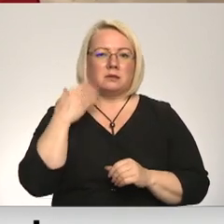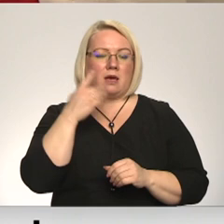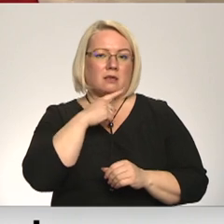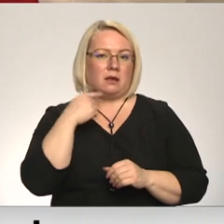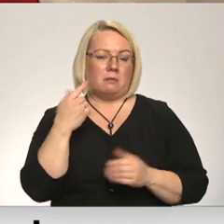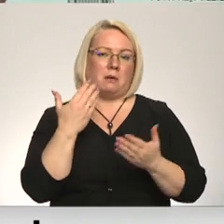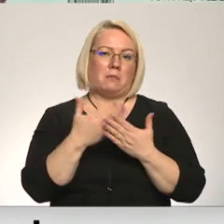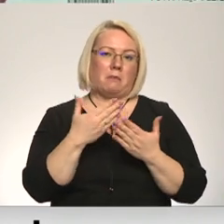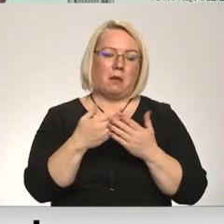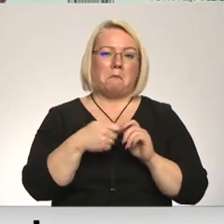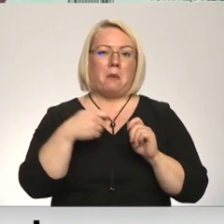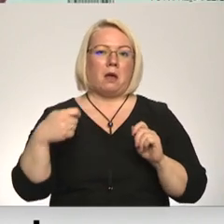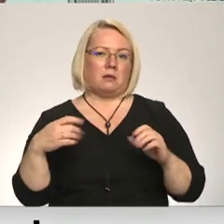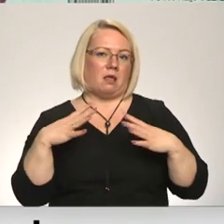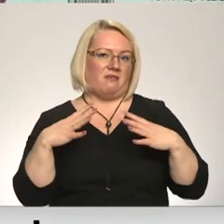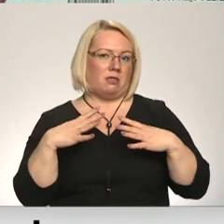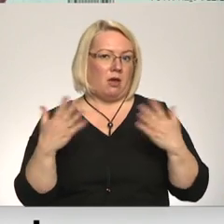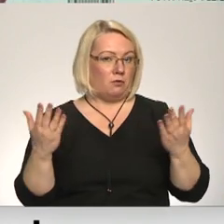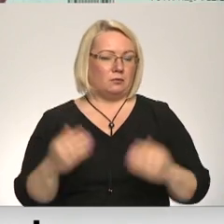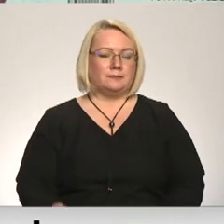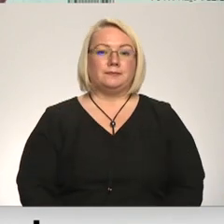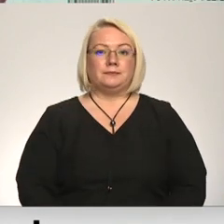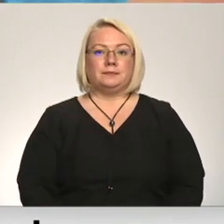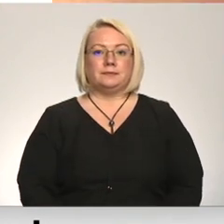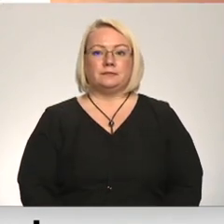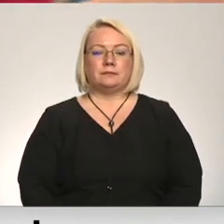piemēram, pagarinautātvaļnājumu. Madara Līcītīvans Milaus, Latvijas Televijas.